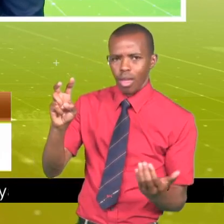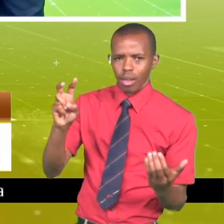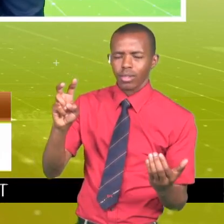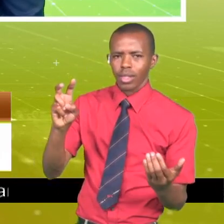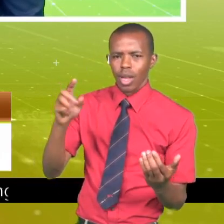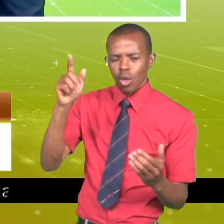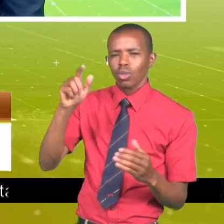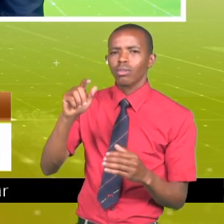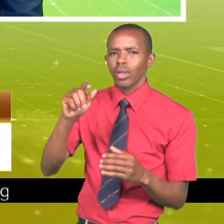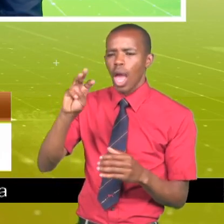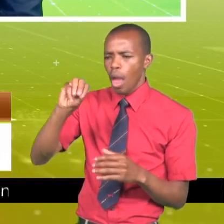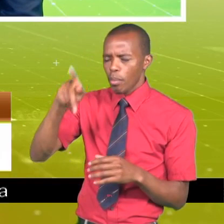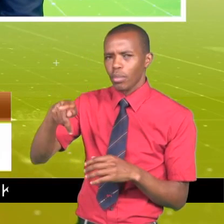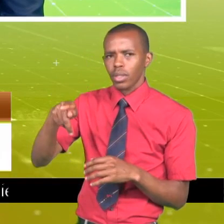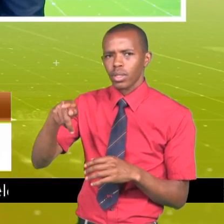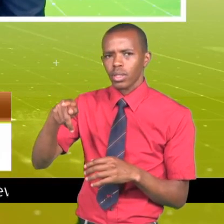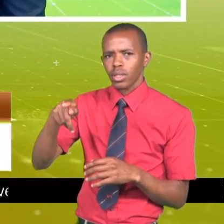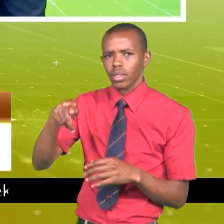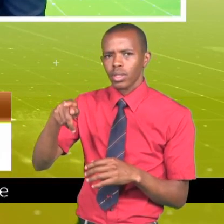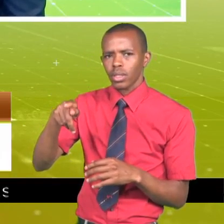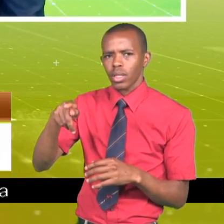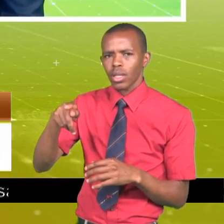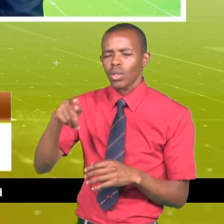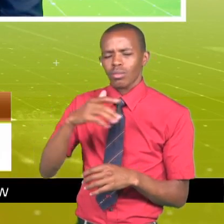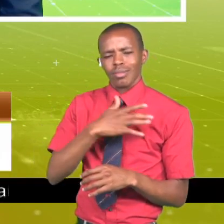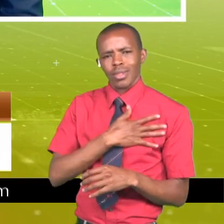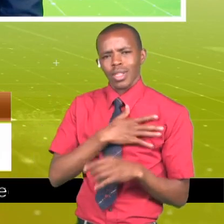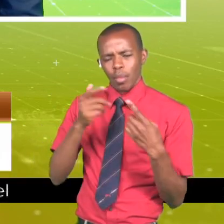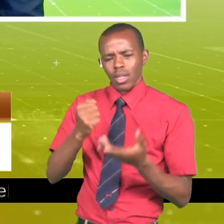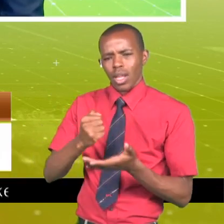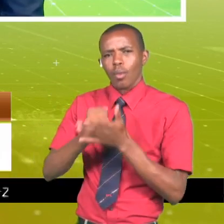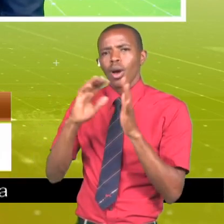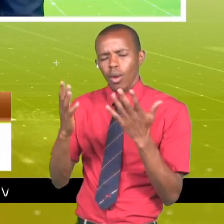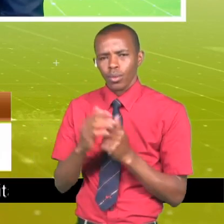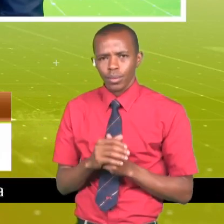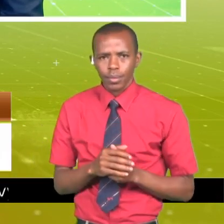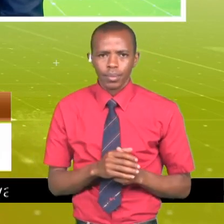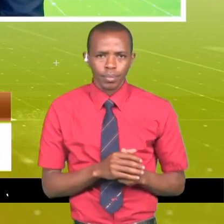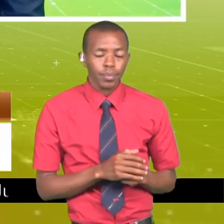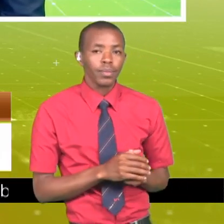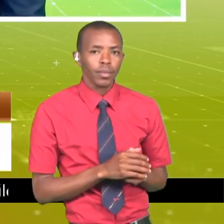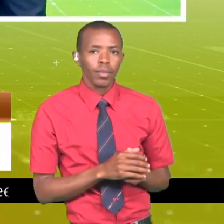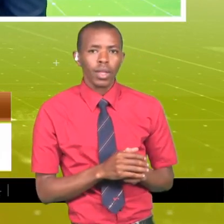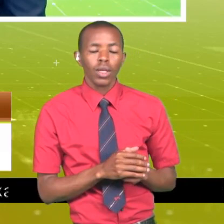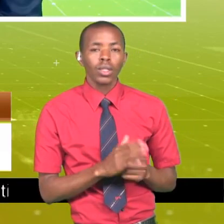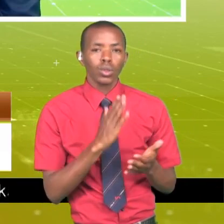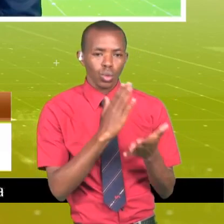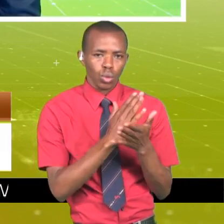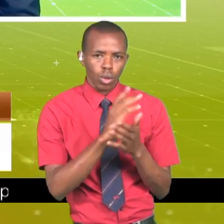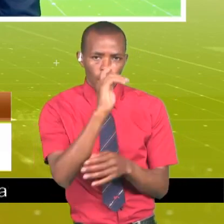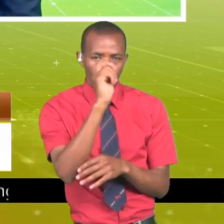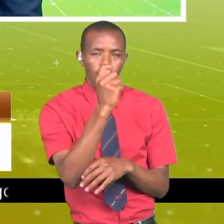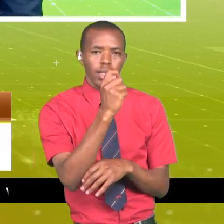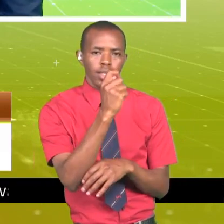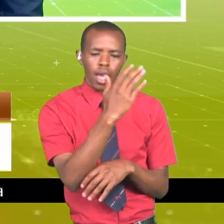ubunge. Hili unamgusa, lakini utamsaidia vipi huwe? katika taifa hili, lakenya kuna